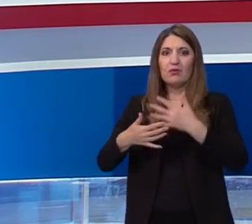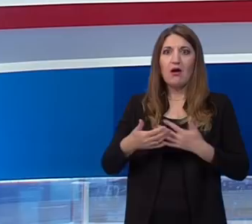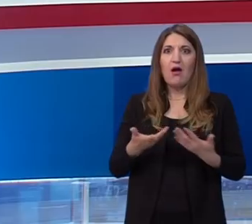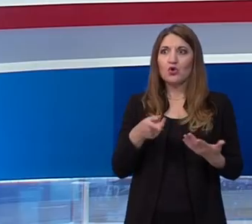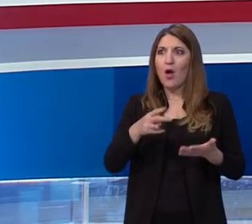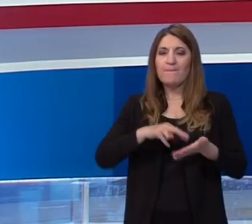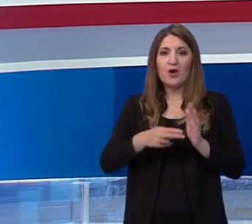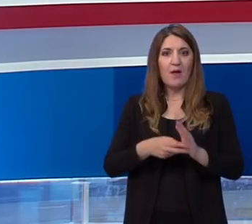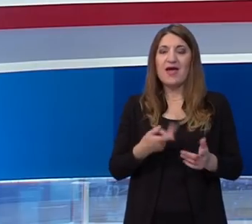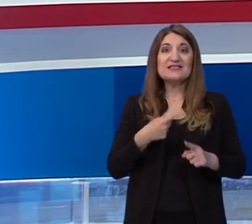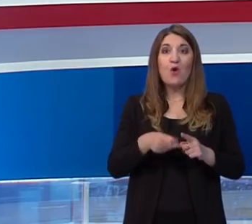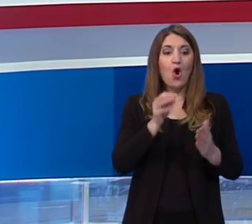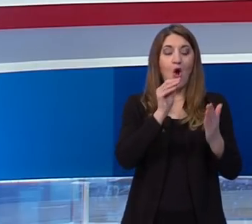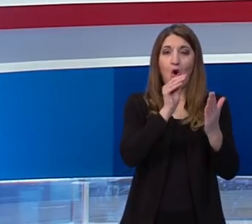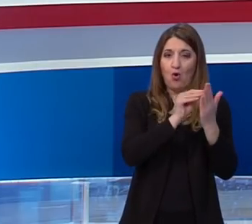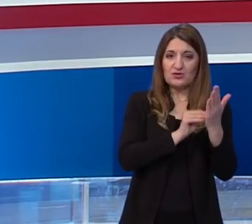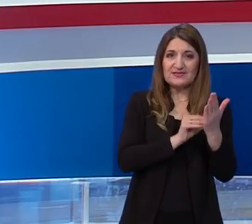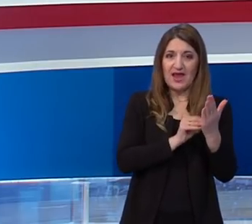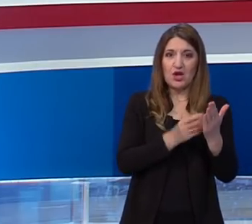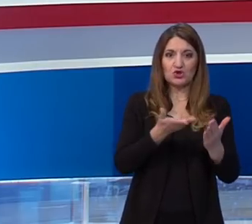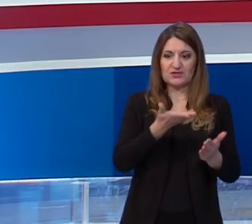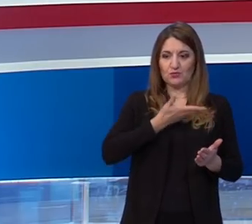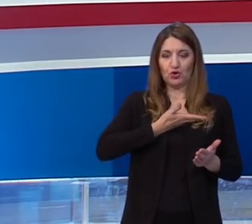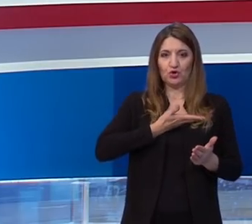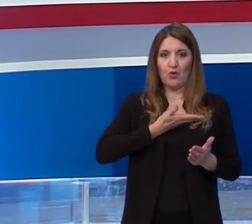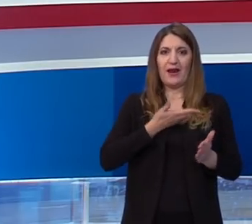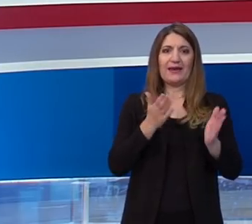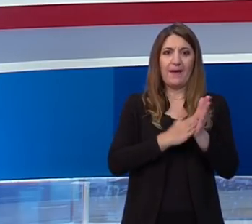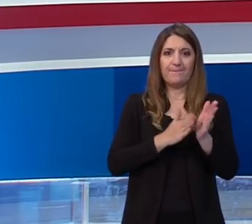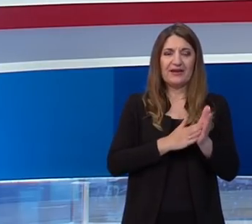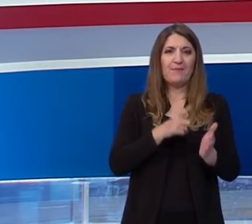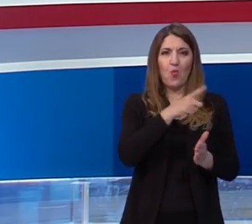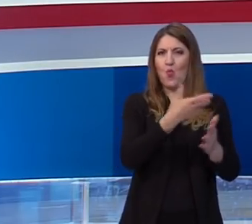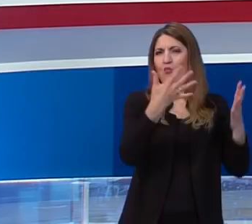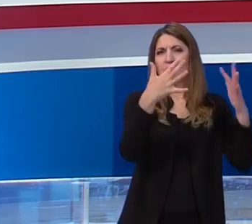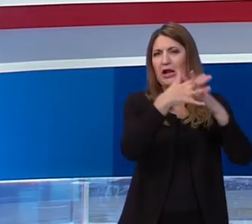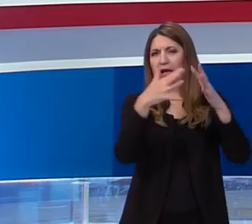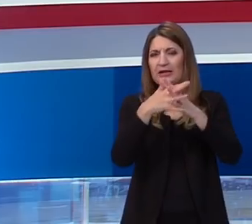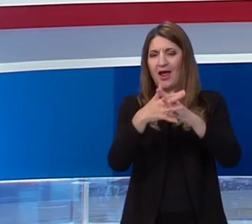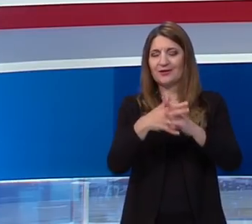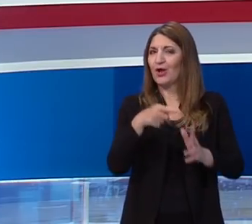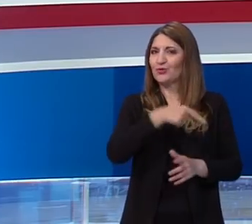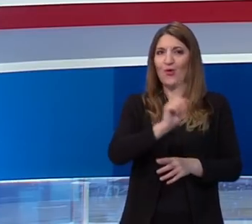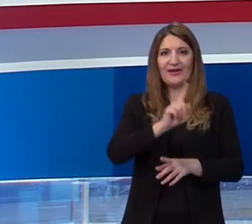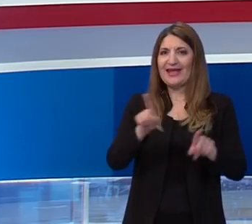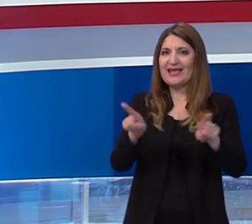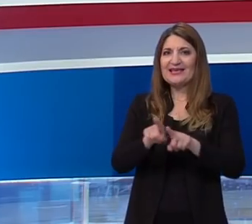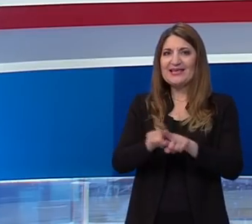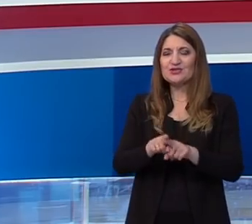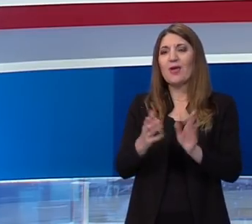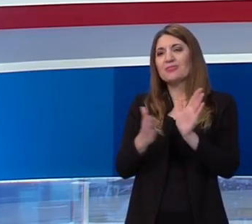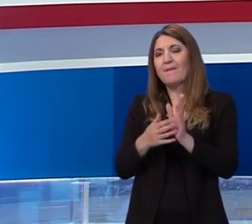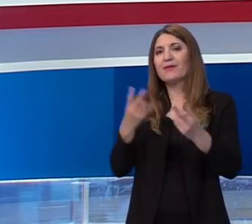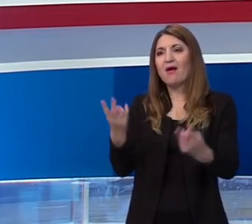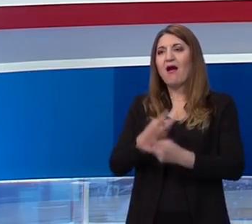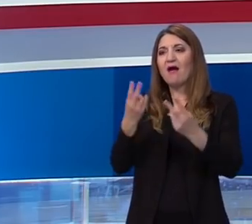svjesni da ocijene koje zarade ljudi, na primjer, u urbanim središtima ne mogu odgovarati onima koje